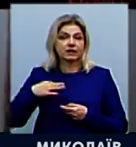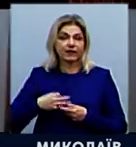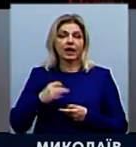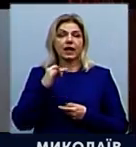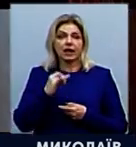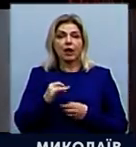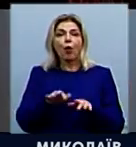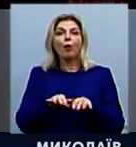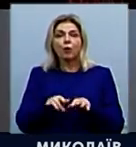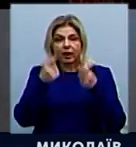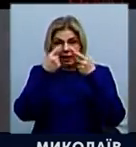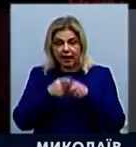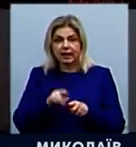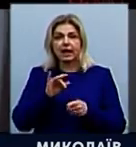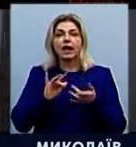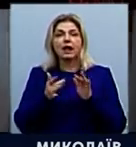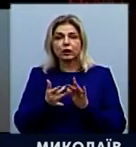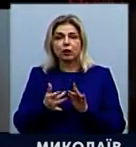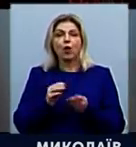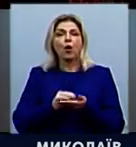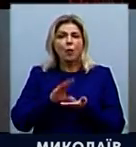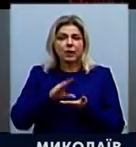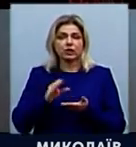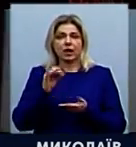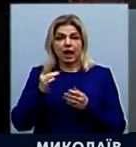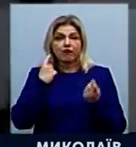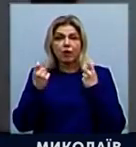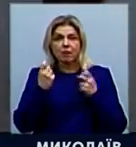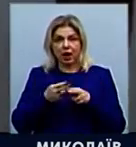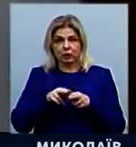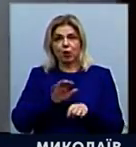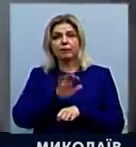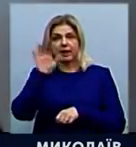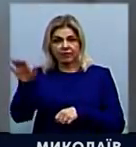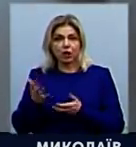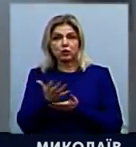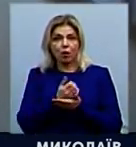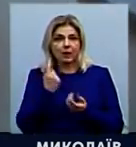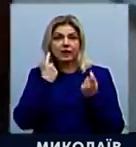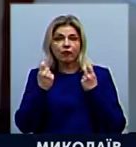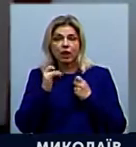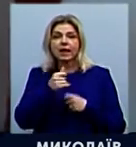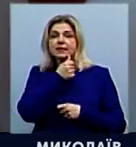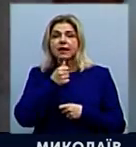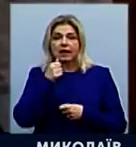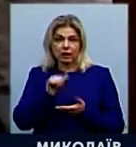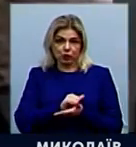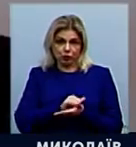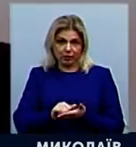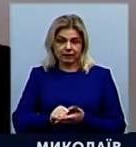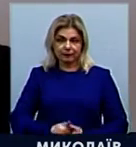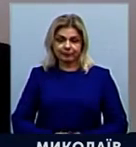'ютерну техніку, електронні накопичувачі інформації, на яких обробляли зібрані відомості, а також секретні документальні матеріали.